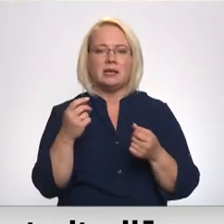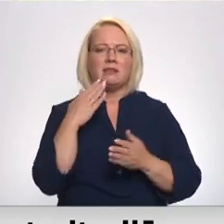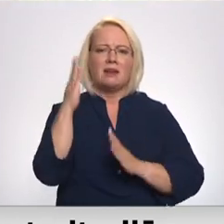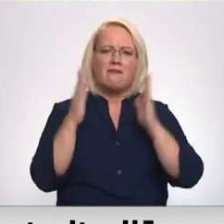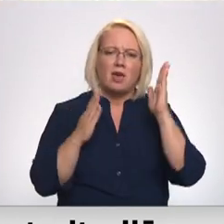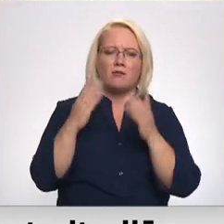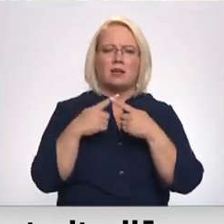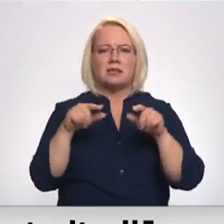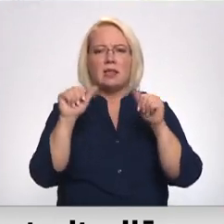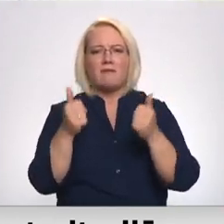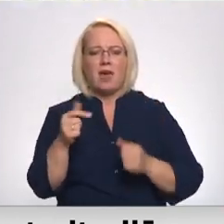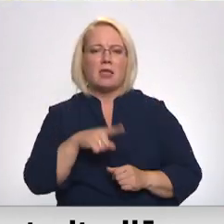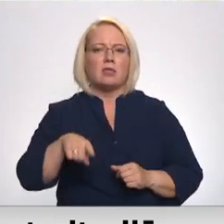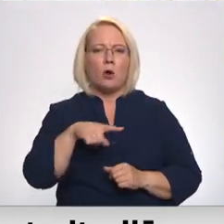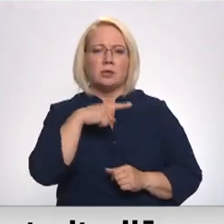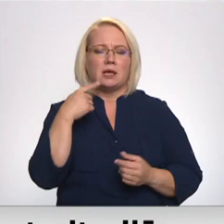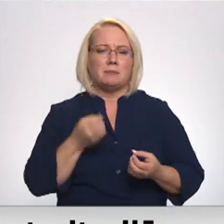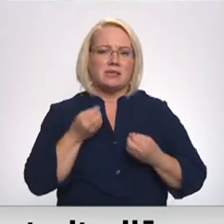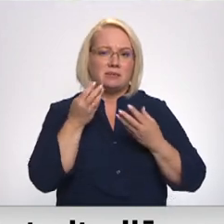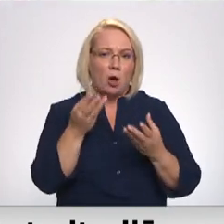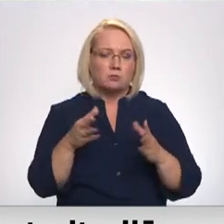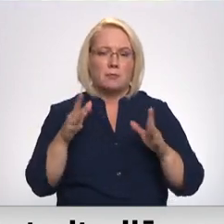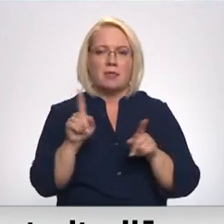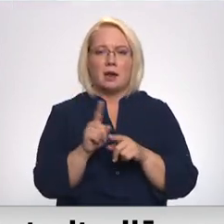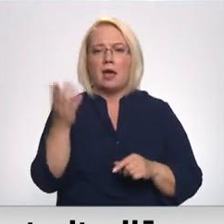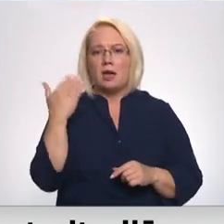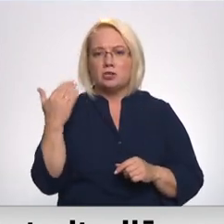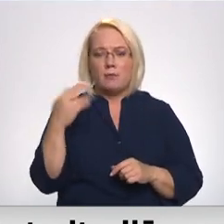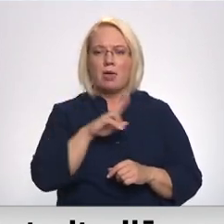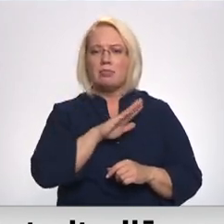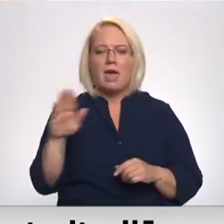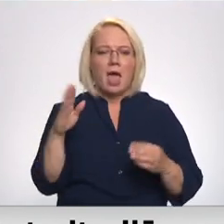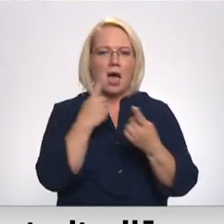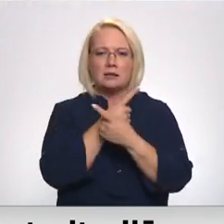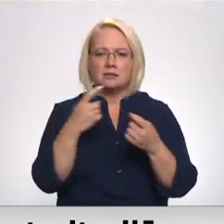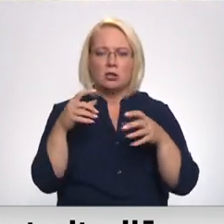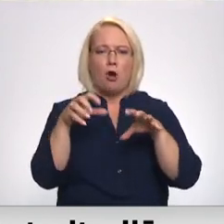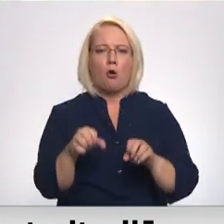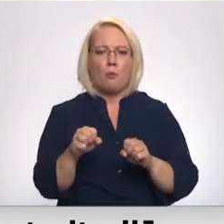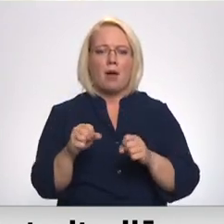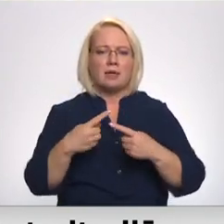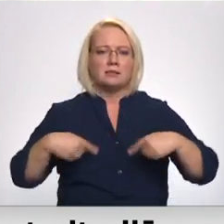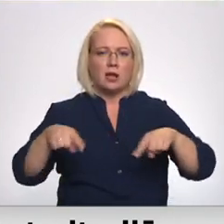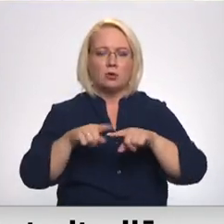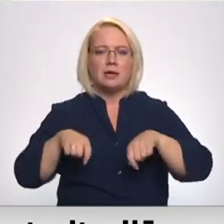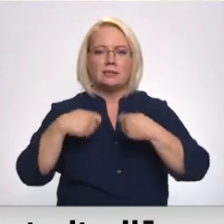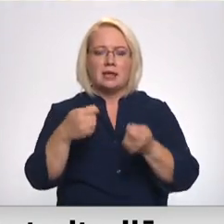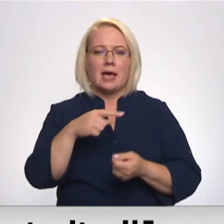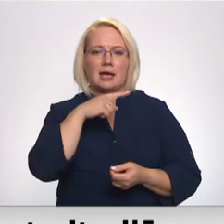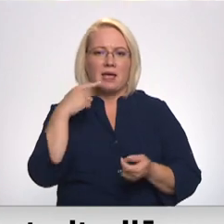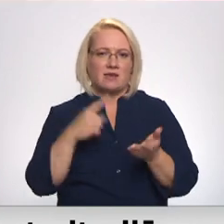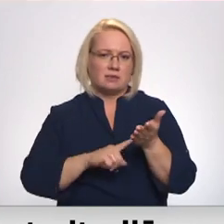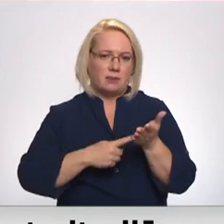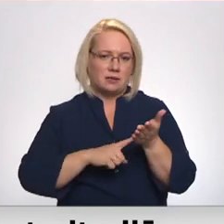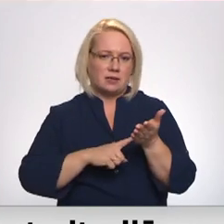jebkādas cita veida tautas grības izpausmes, bet arī aicinājums neatzīt okupētajās teritorijās izsniegtās Krievijas pases.